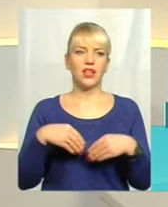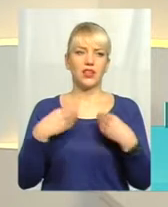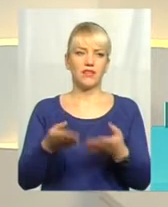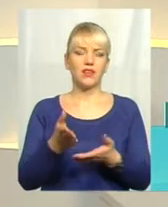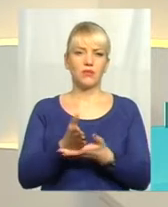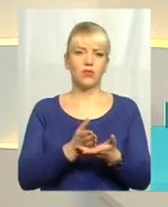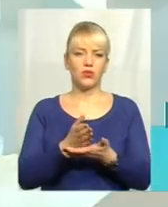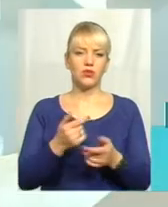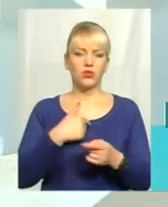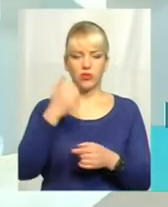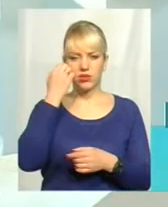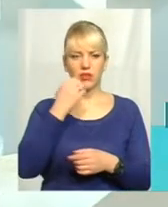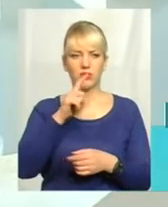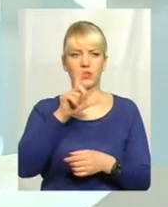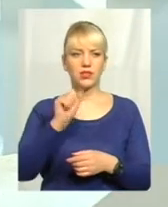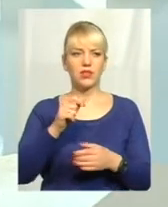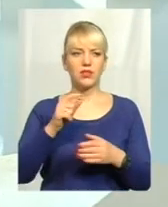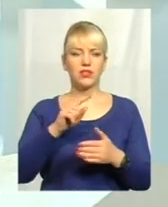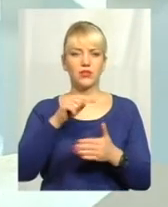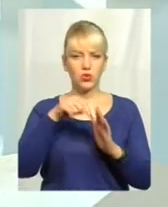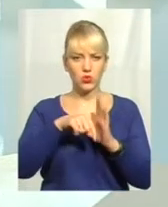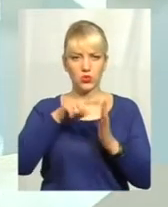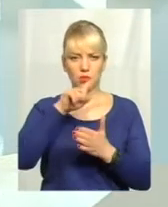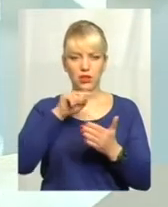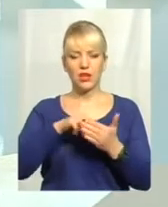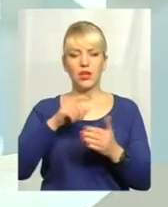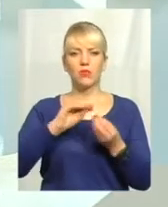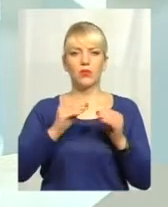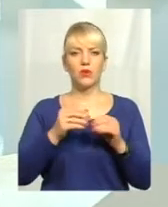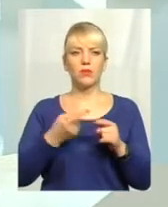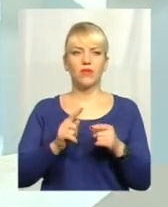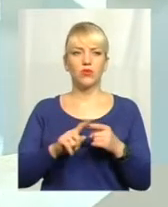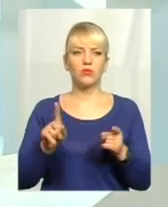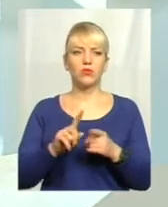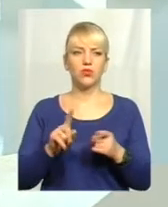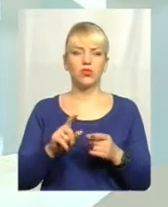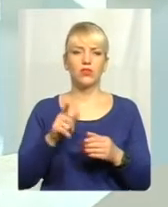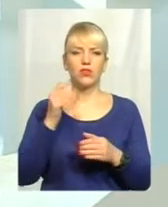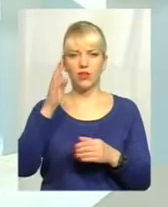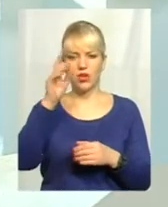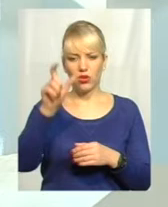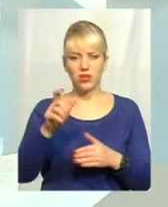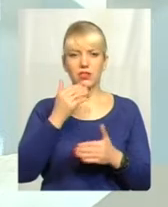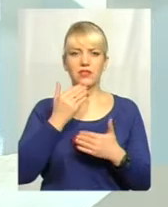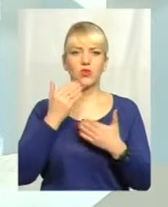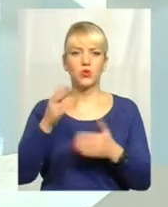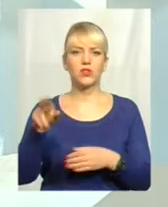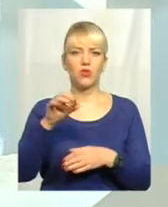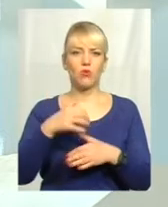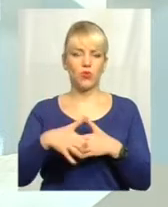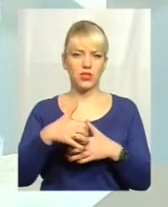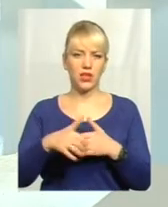питання, дякуємо, в принципі, Валентинові. Проблема його полягає в темі, що він дійсно звернувся до посередників. На жаль, такі випадки